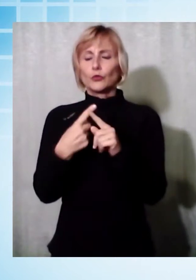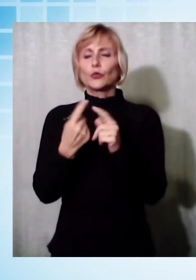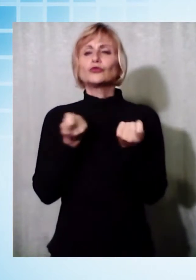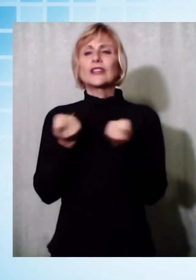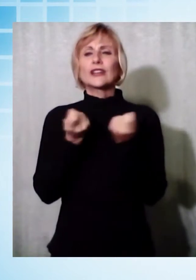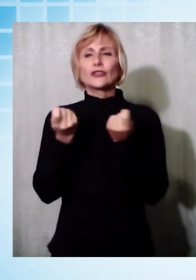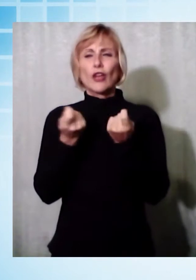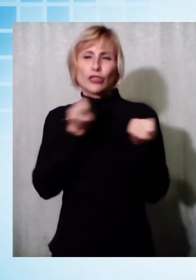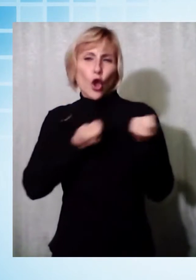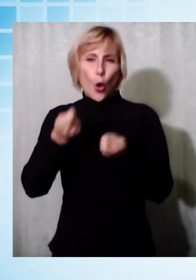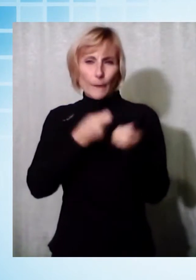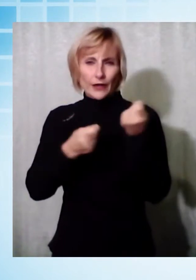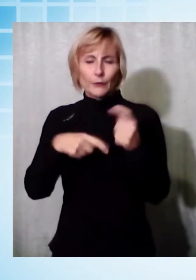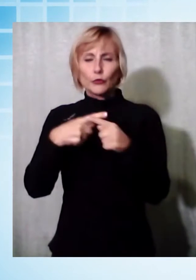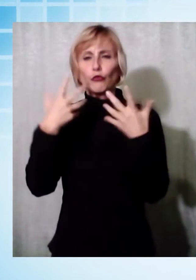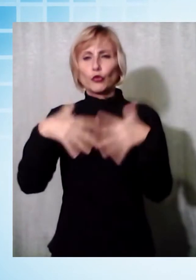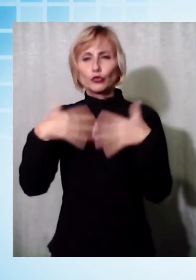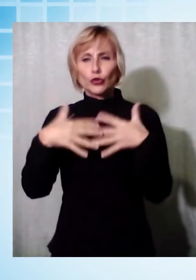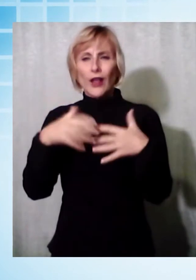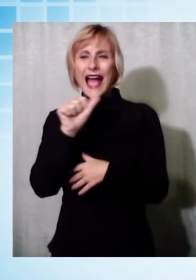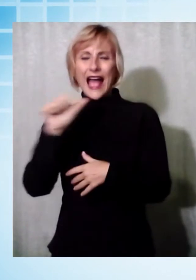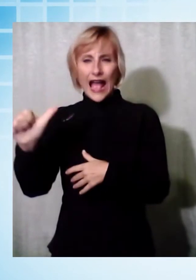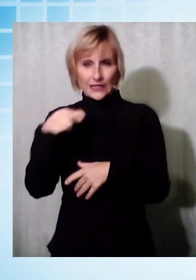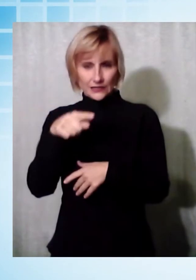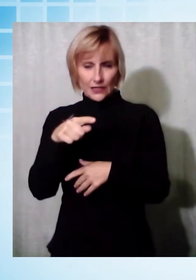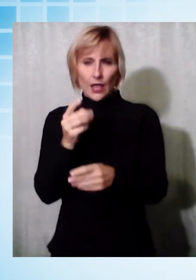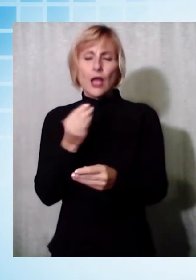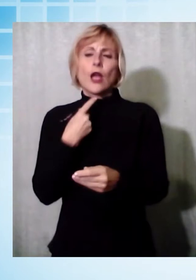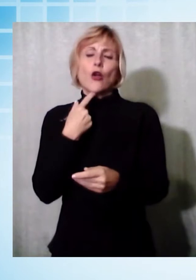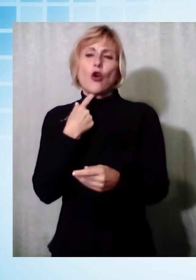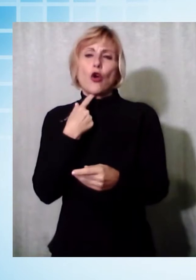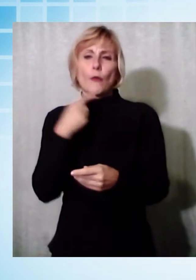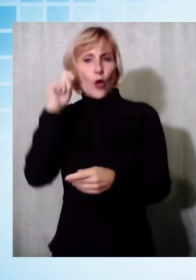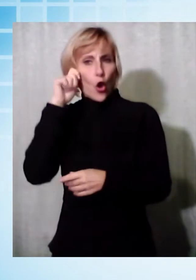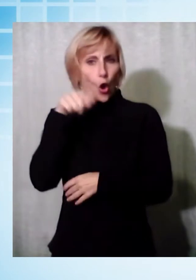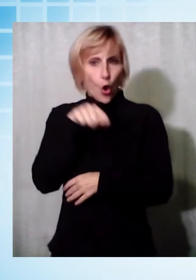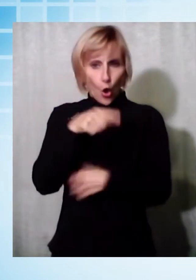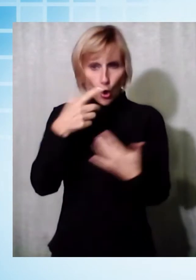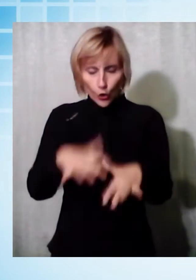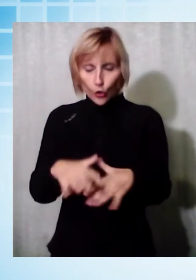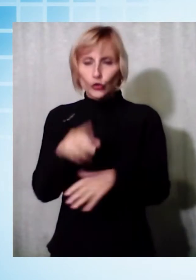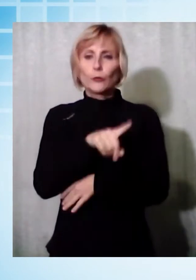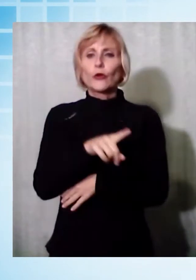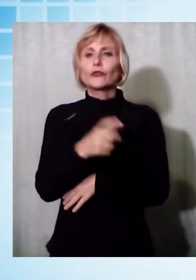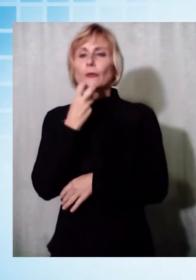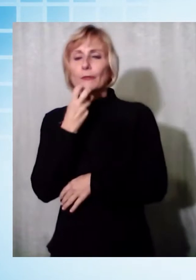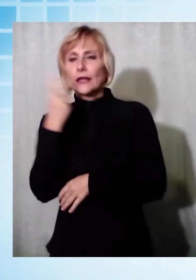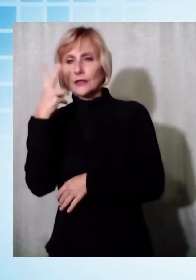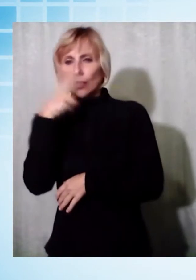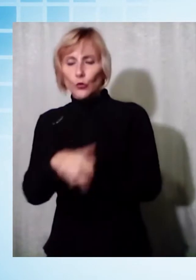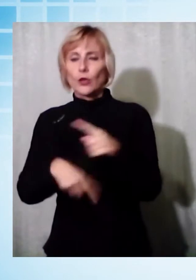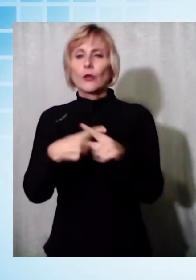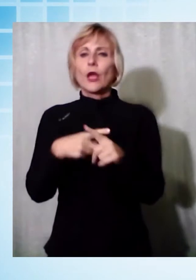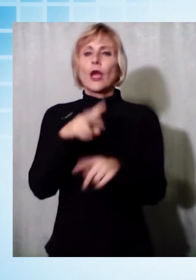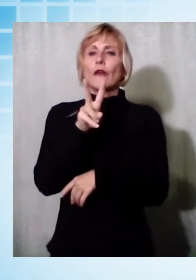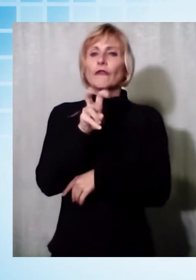funzionari della Asla coinvolti, decino le perquisizioni nelle strutture di accoglienza fra le province di Massa e Lucca, fra cui due case famiglie a Stiava